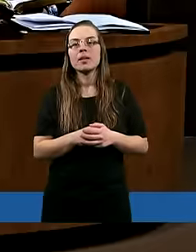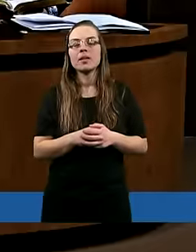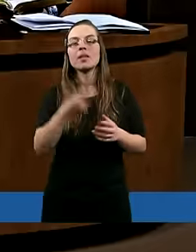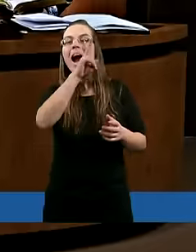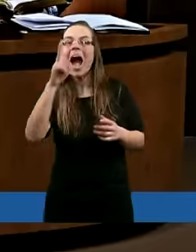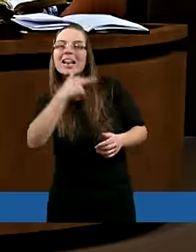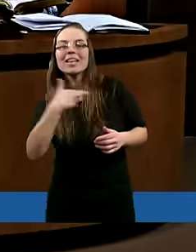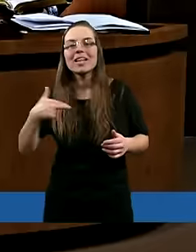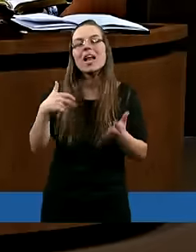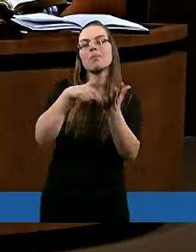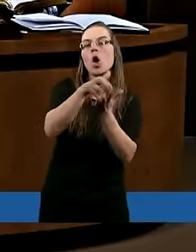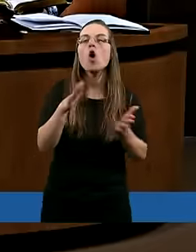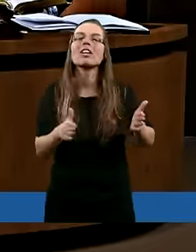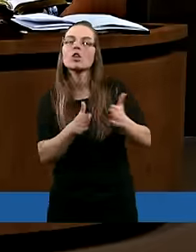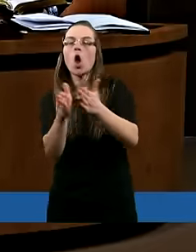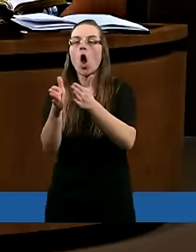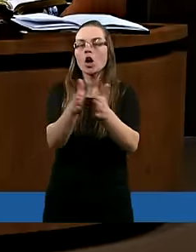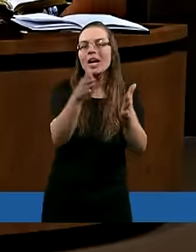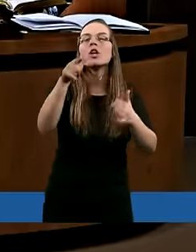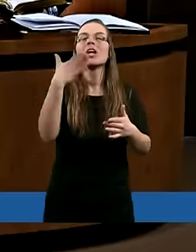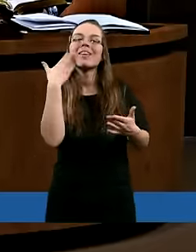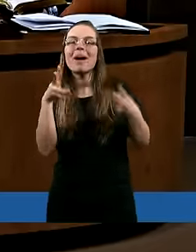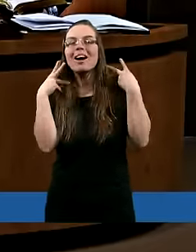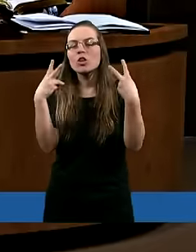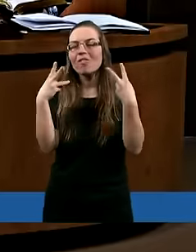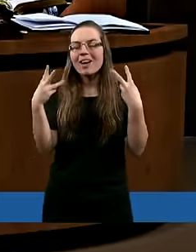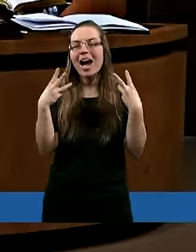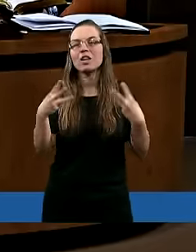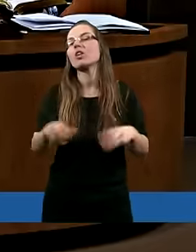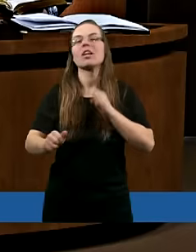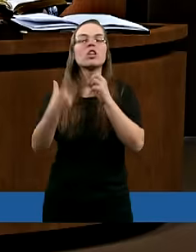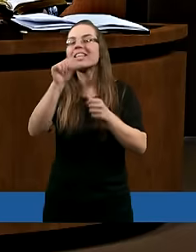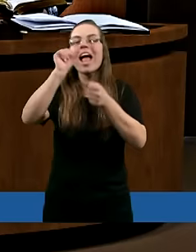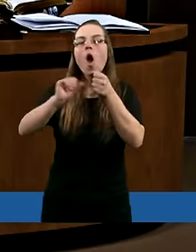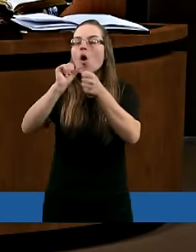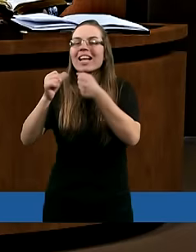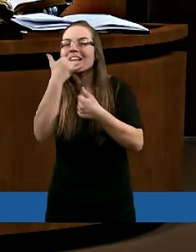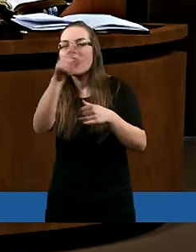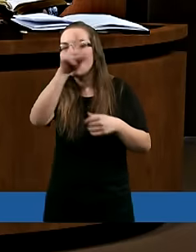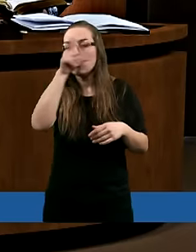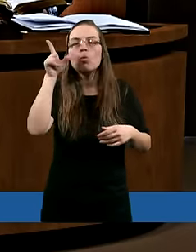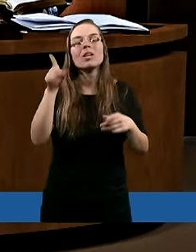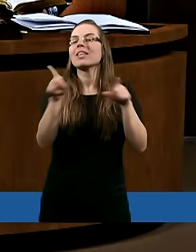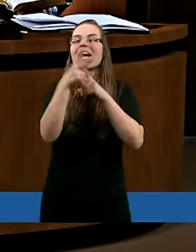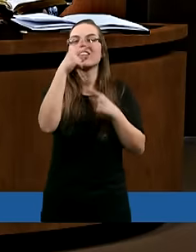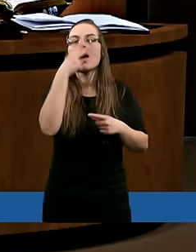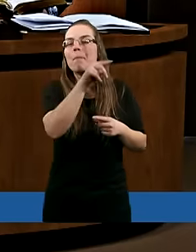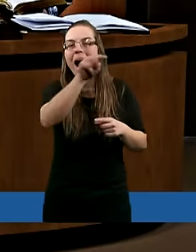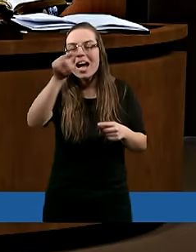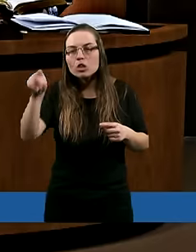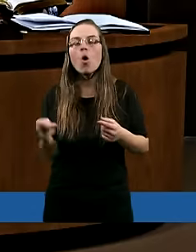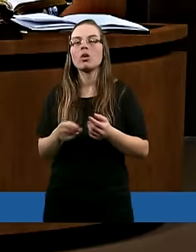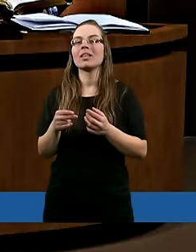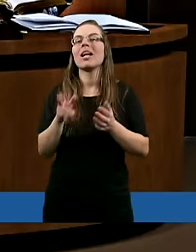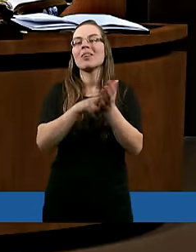Każdy z nas przechodzi drogę. I to jest bardzo ważne, żeby nie oceniać innych ludzi i też nie patrząc na